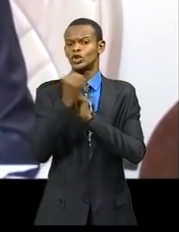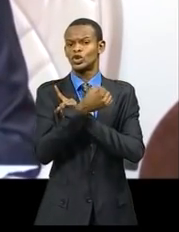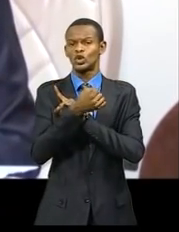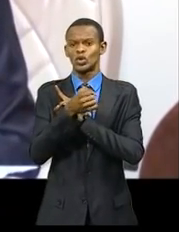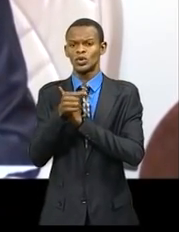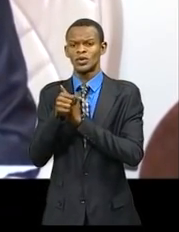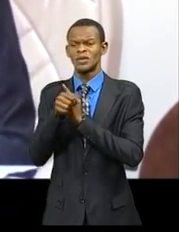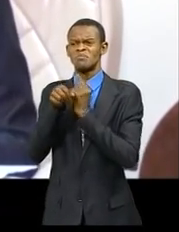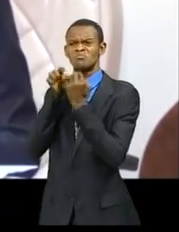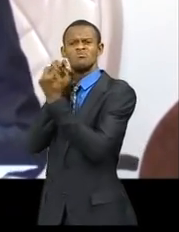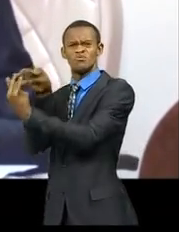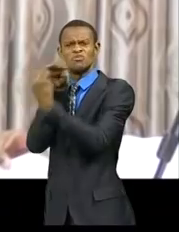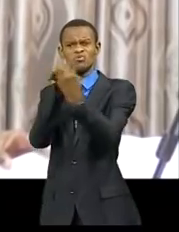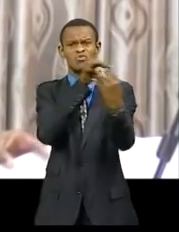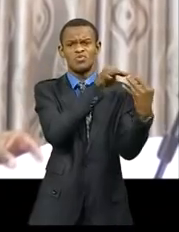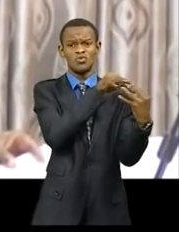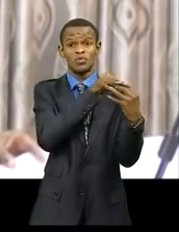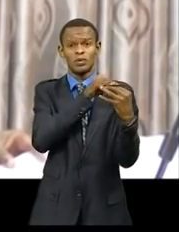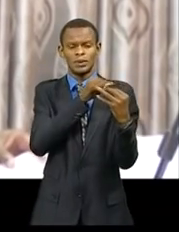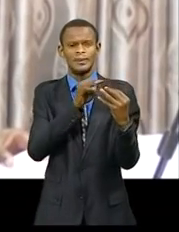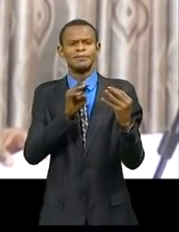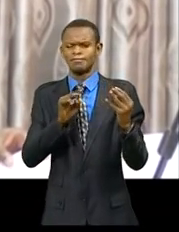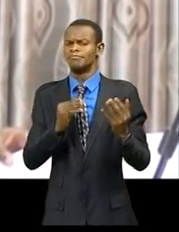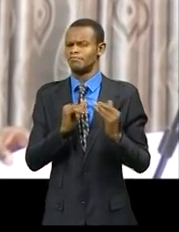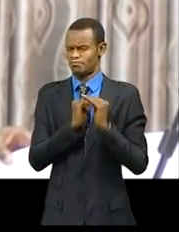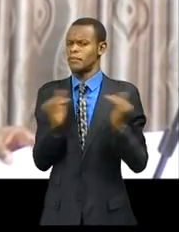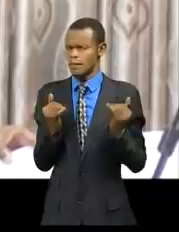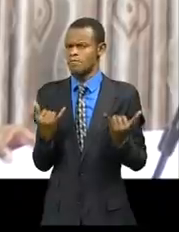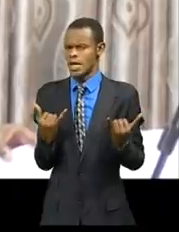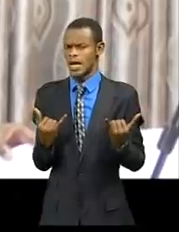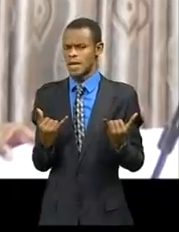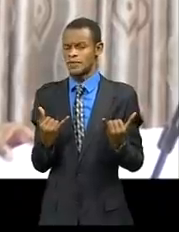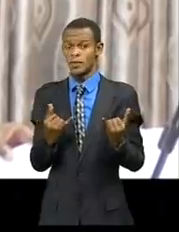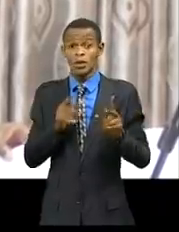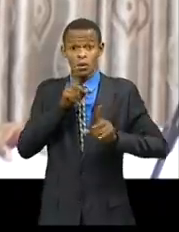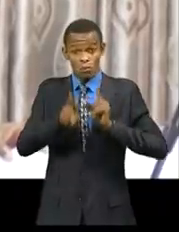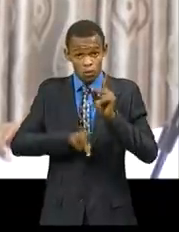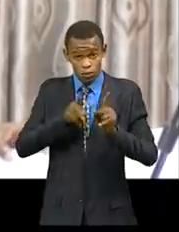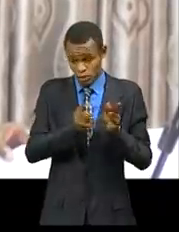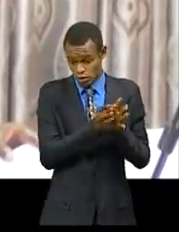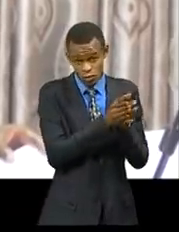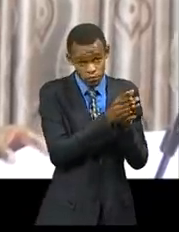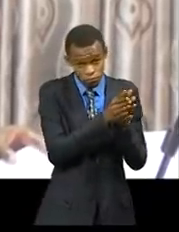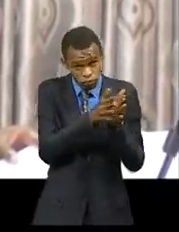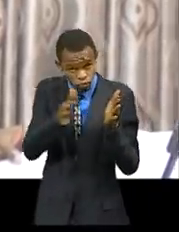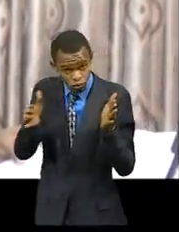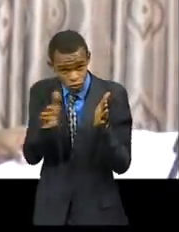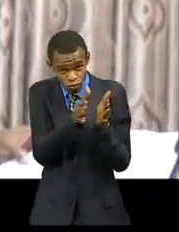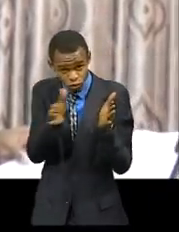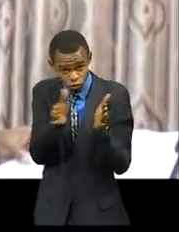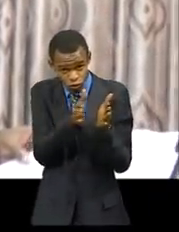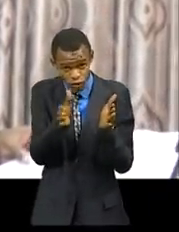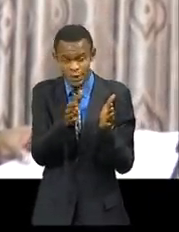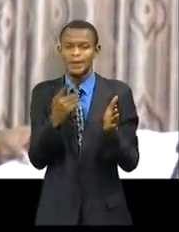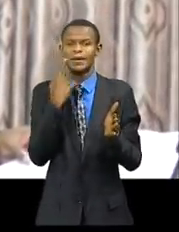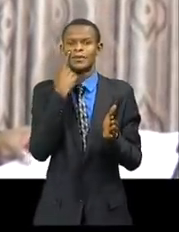le territoire national. L'état d'esprit de la population a été marqué ces derniers jours par une faute attente par l'opinion